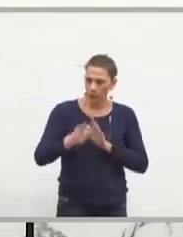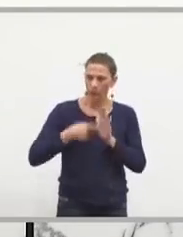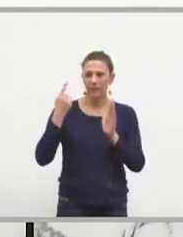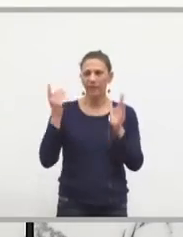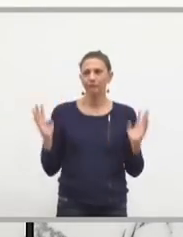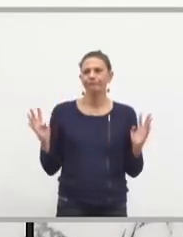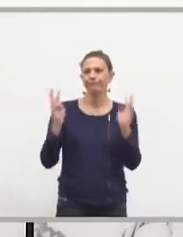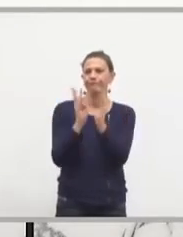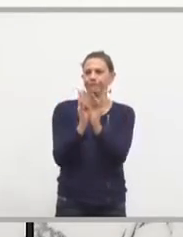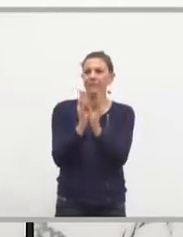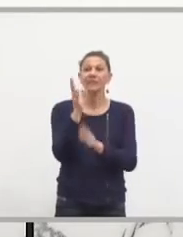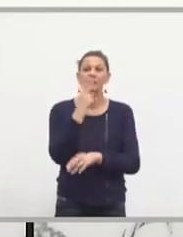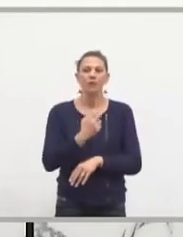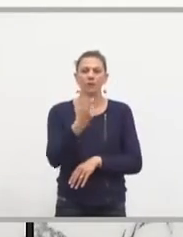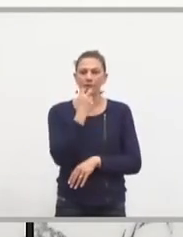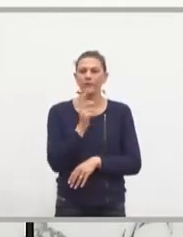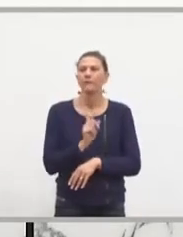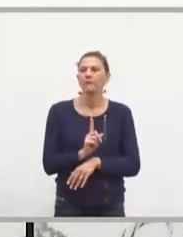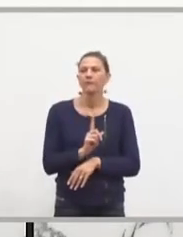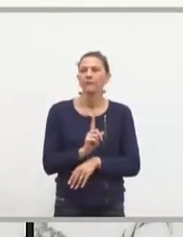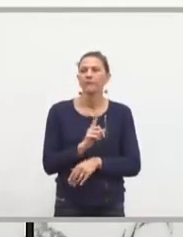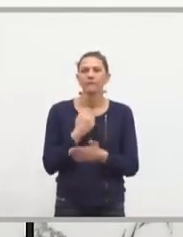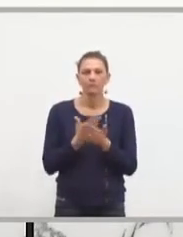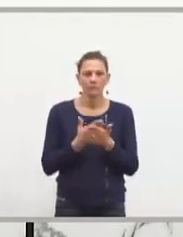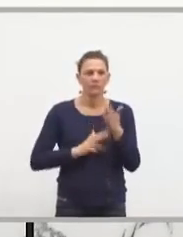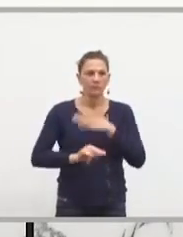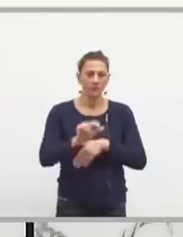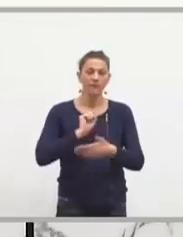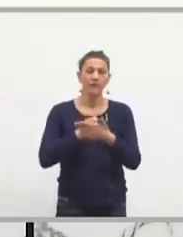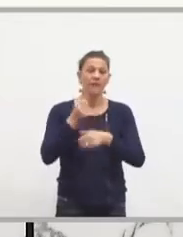citoyen. Et ce dialogue, nous le commencerons à la fin de l'année.